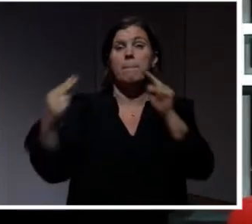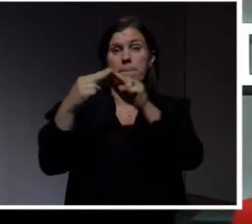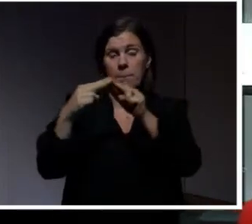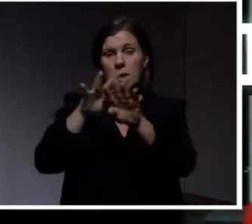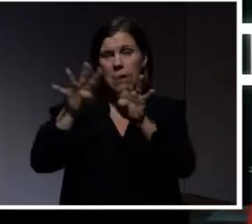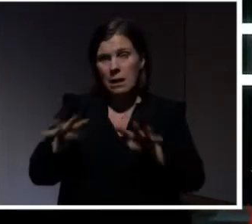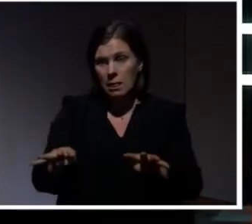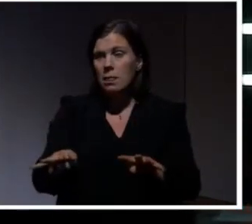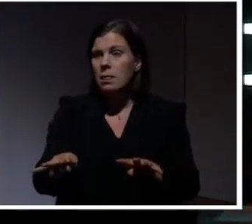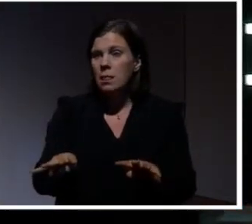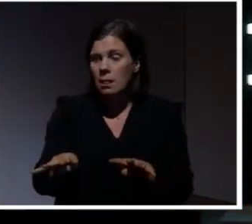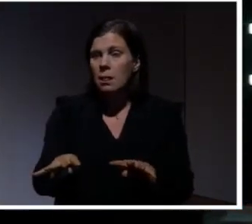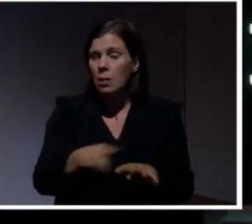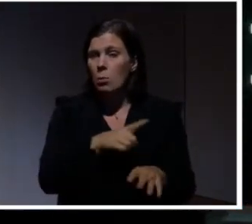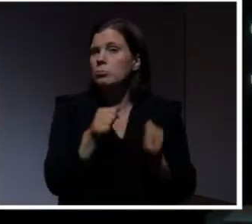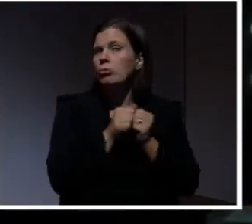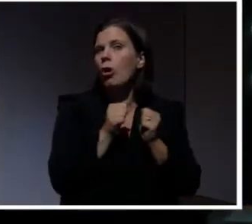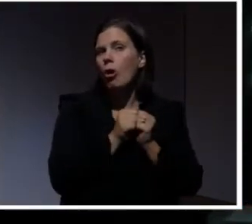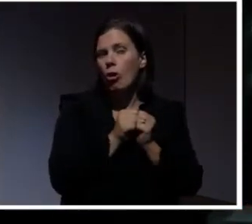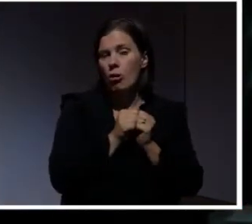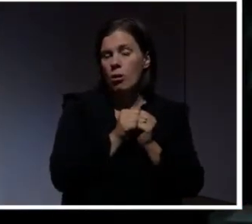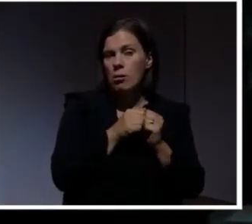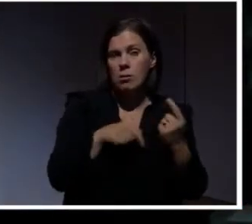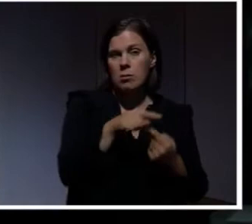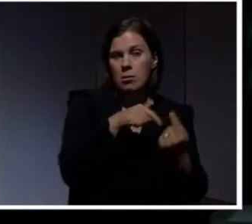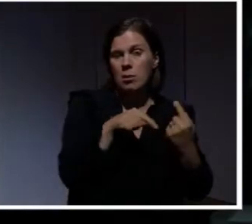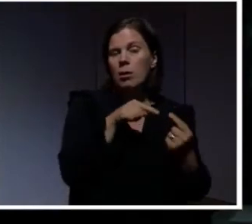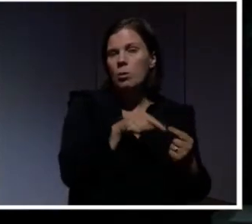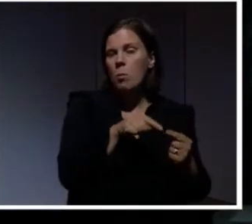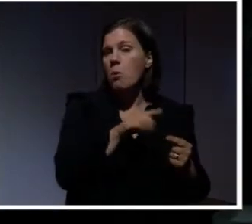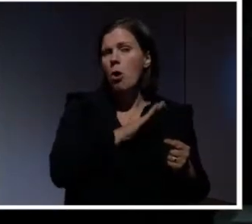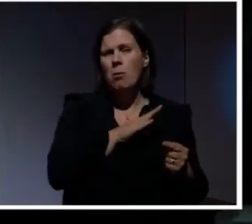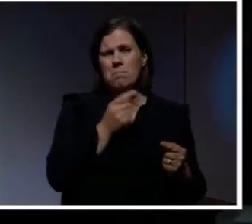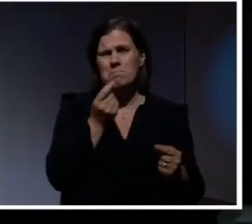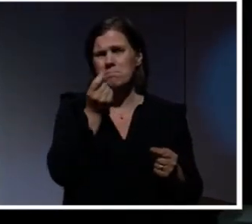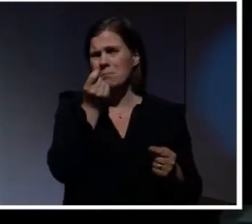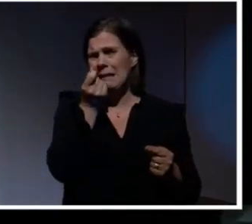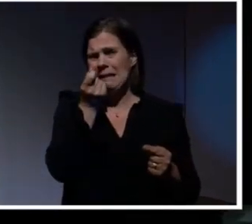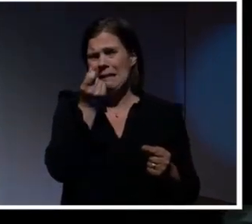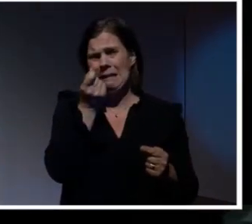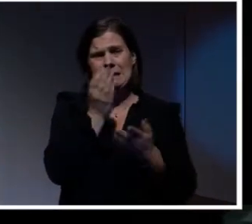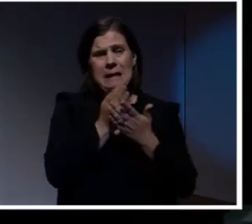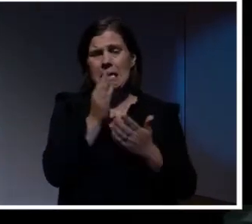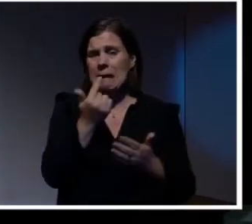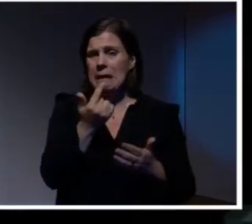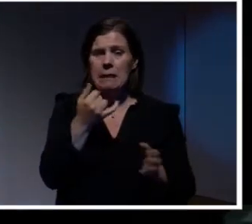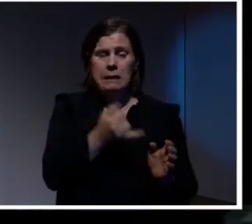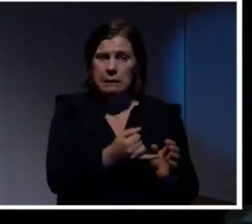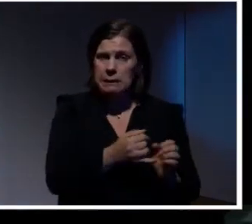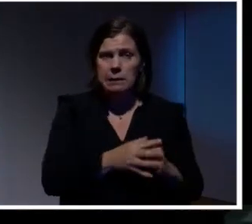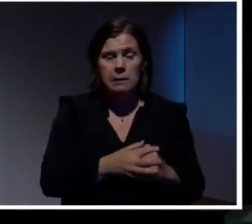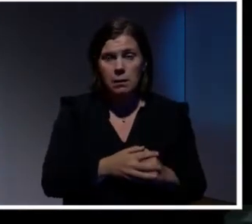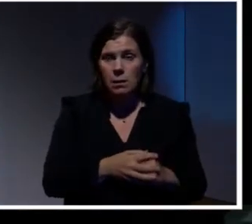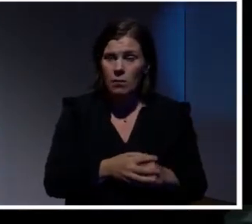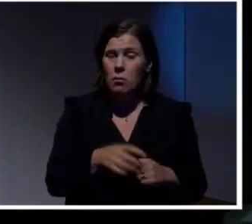De har ett väldigt, väldigt litet uns av säkerhet i sig. Om ens något alls. Därför att